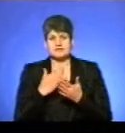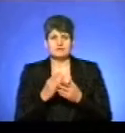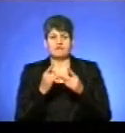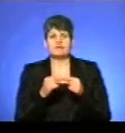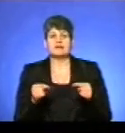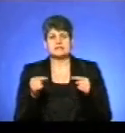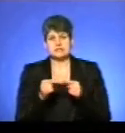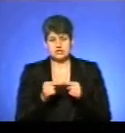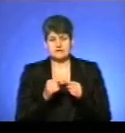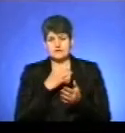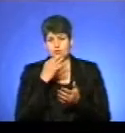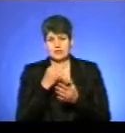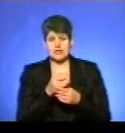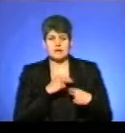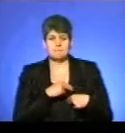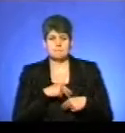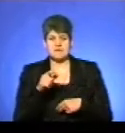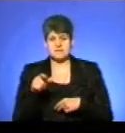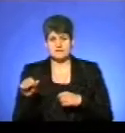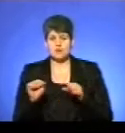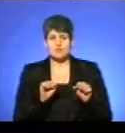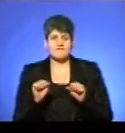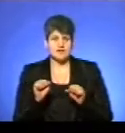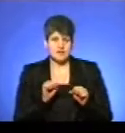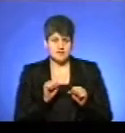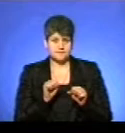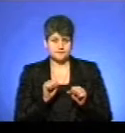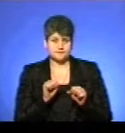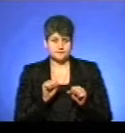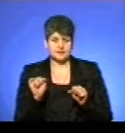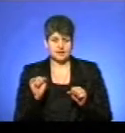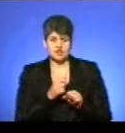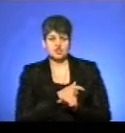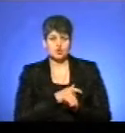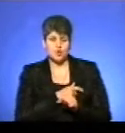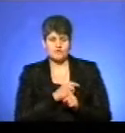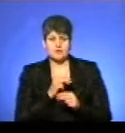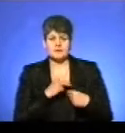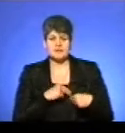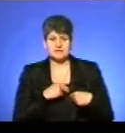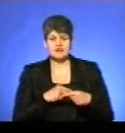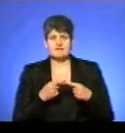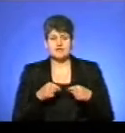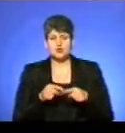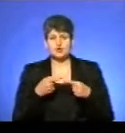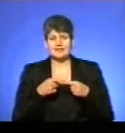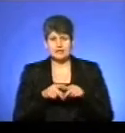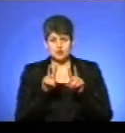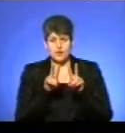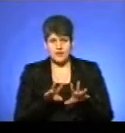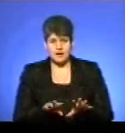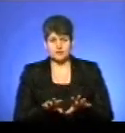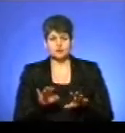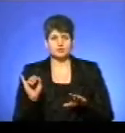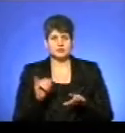відповідальні працівники від управління і чергові працівники від відділу технічного нагляду. І так само